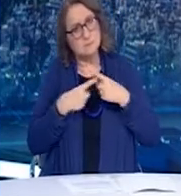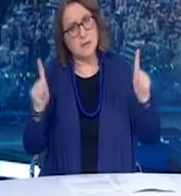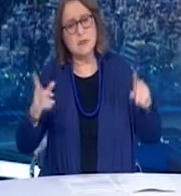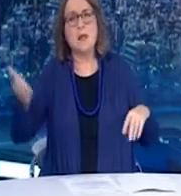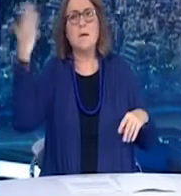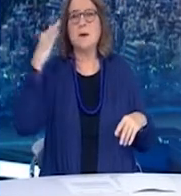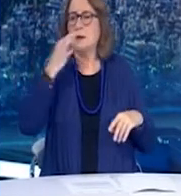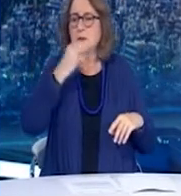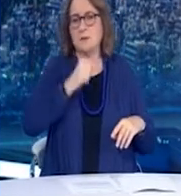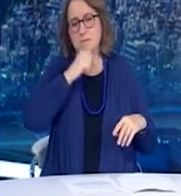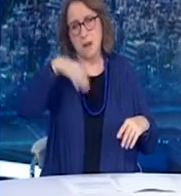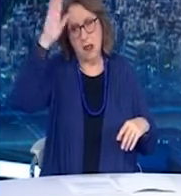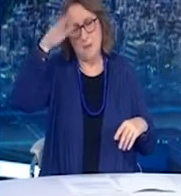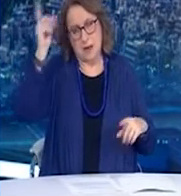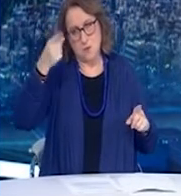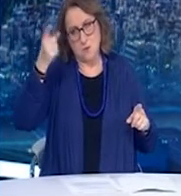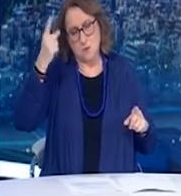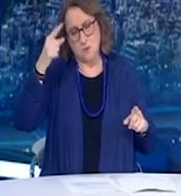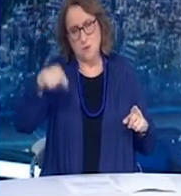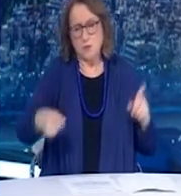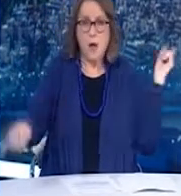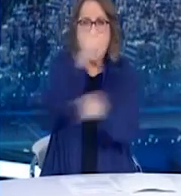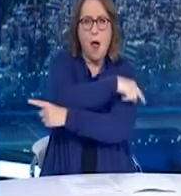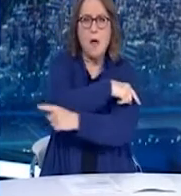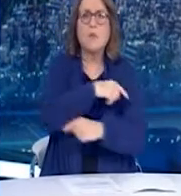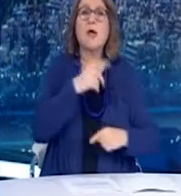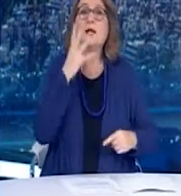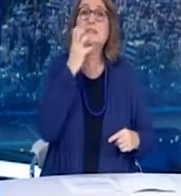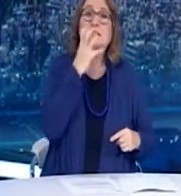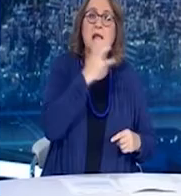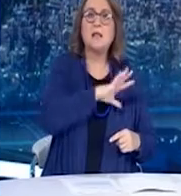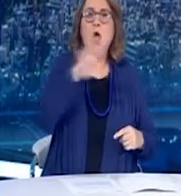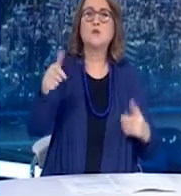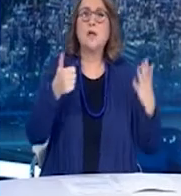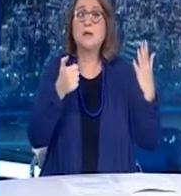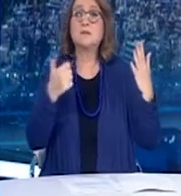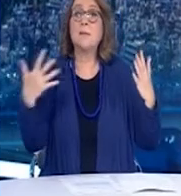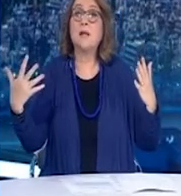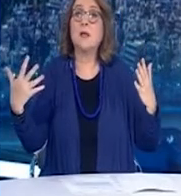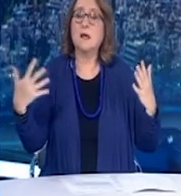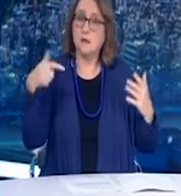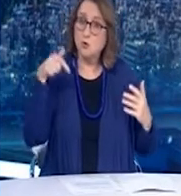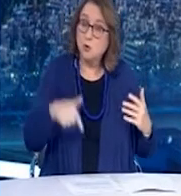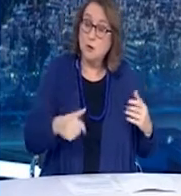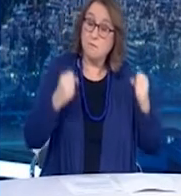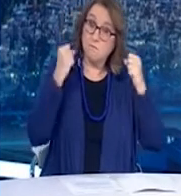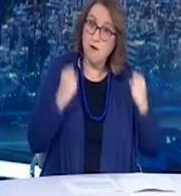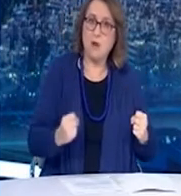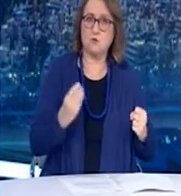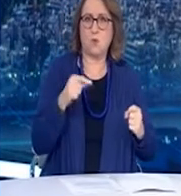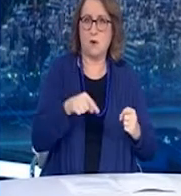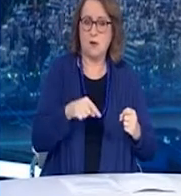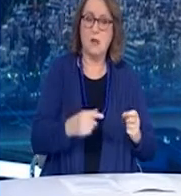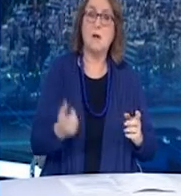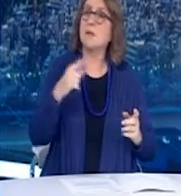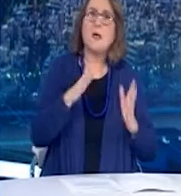αναφέραμε τη Δευτέρα. Η ηλικιακή ομάδα των 40 με 65 παρουσιάζει σταθερά τη μεγαλύτερη επίπτωση και ακολουθεί η ηλικιακή ομάδα των 19 με